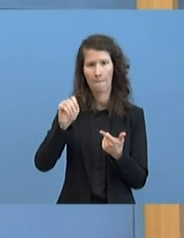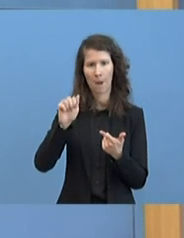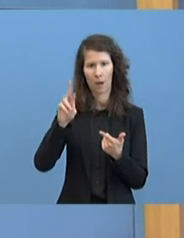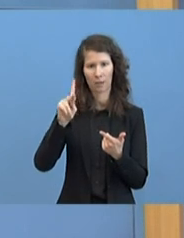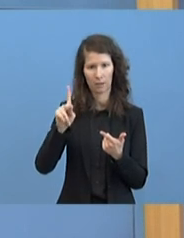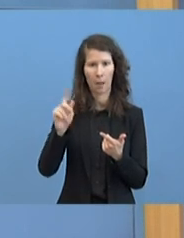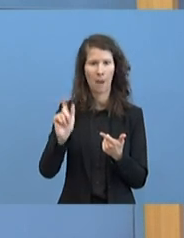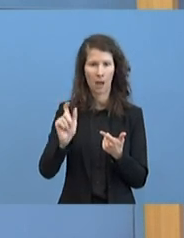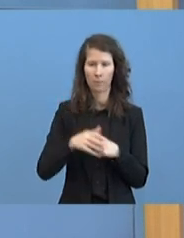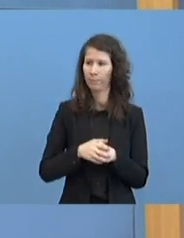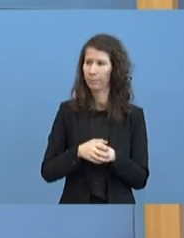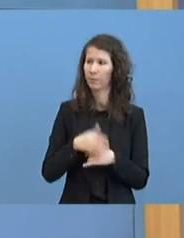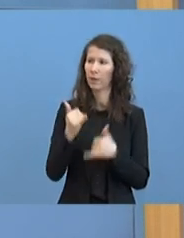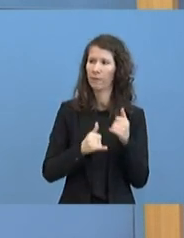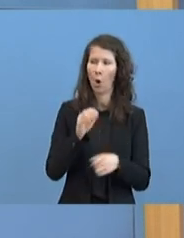Frau Markmeier.